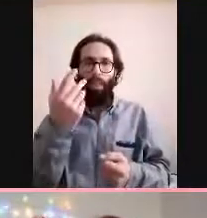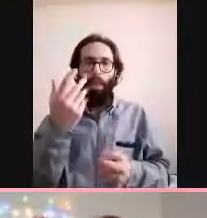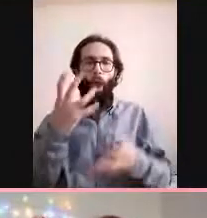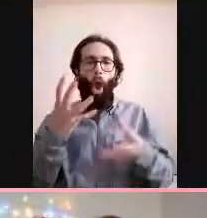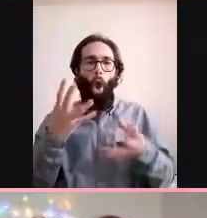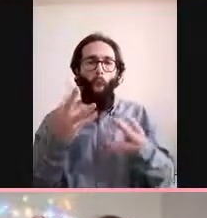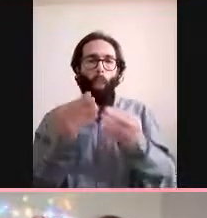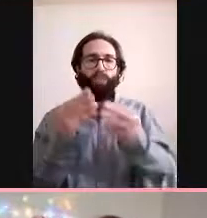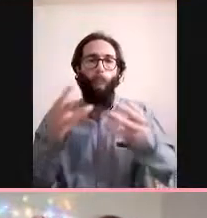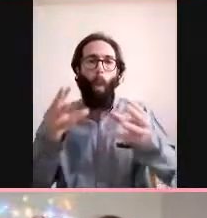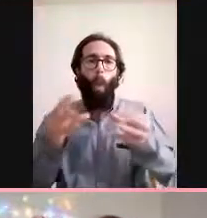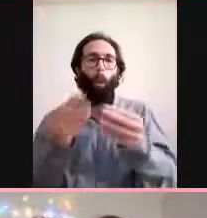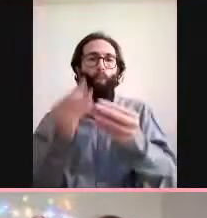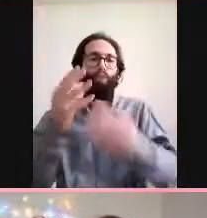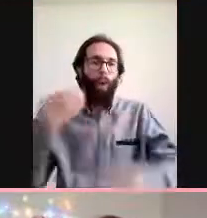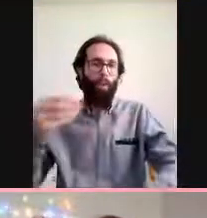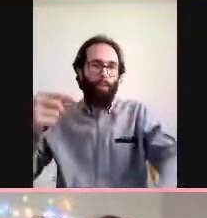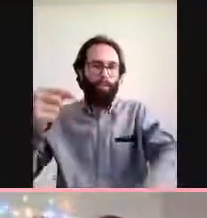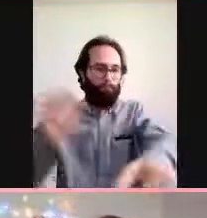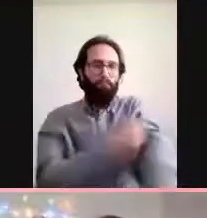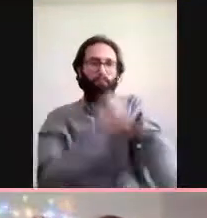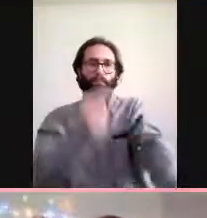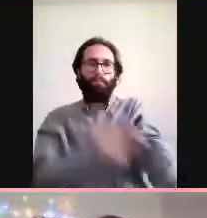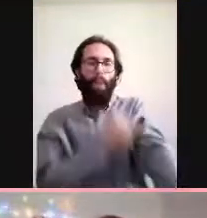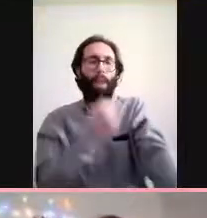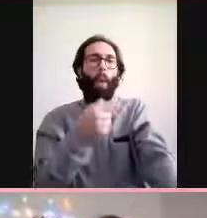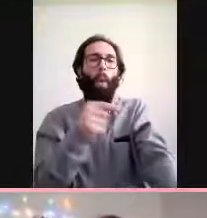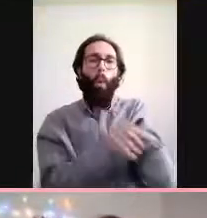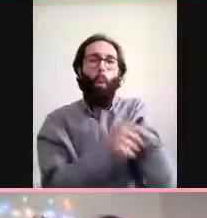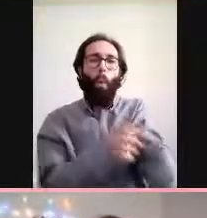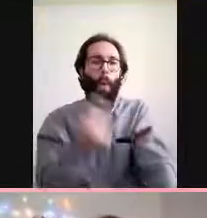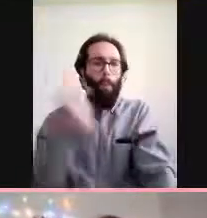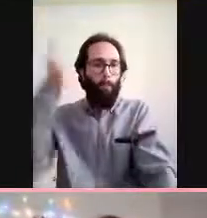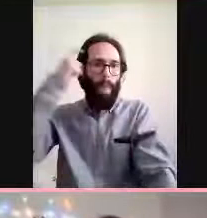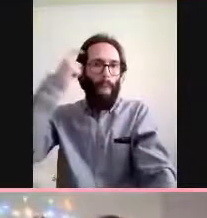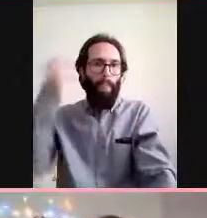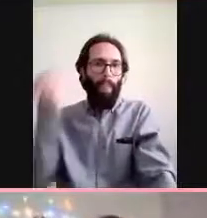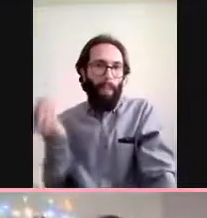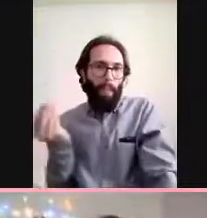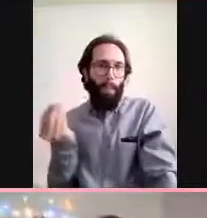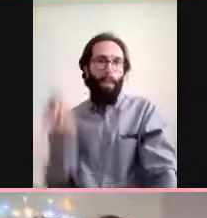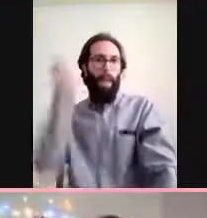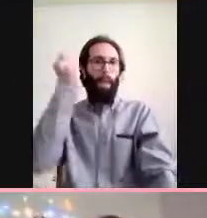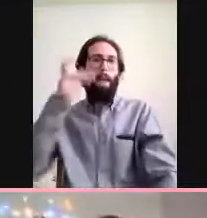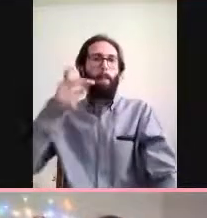beyinde de olabilir yani pıhtının nereye atacağını hiç bilmiyorsun beyinde de olabilir tabii ki de